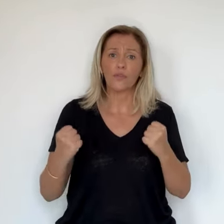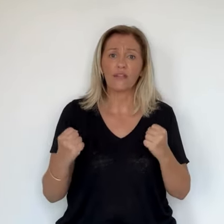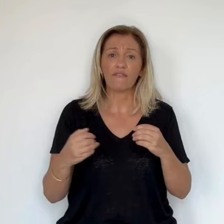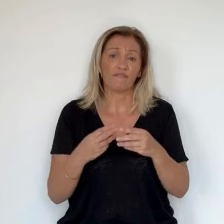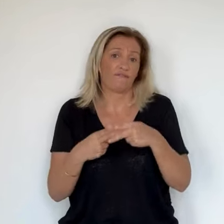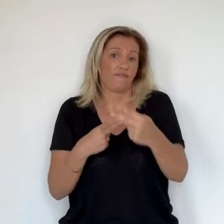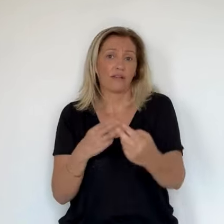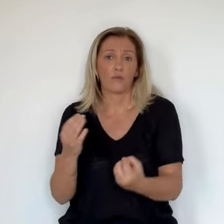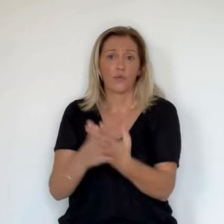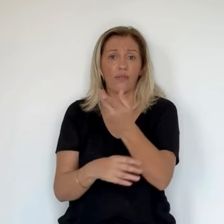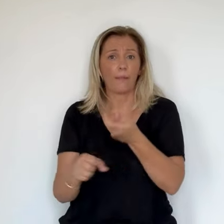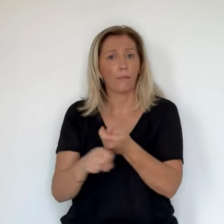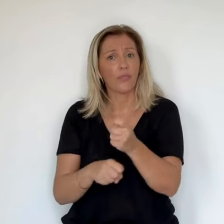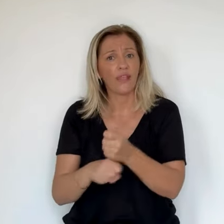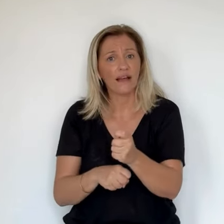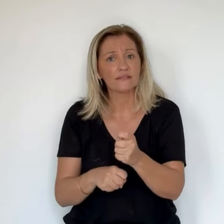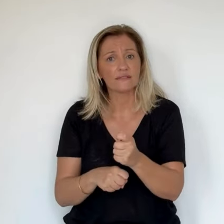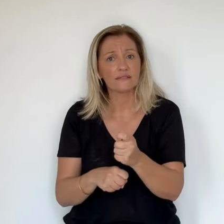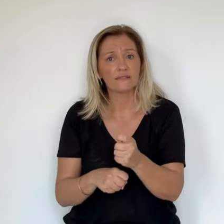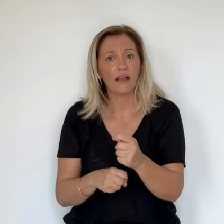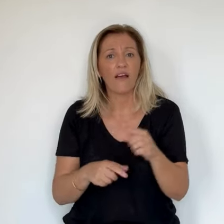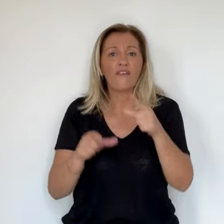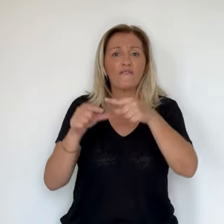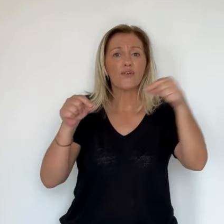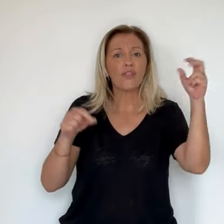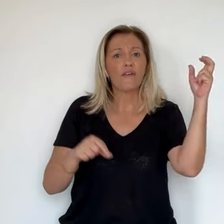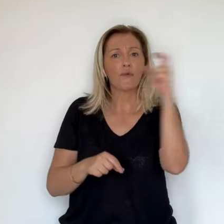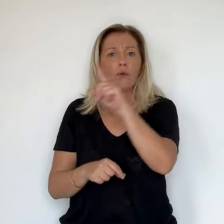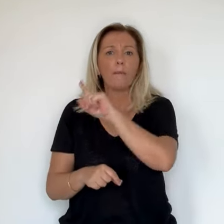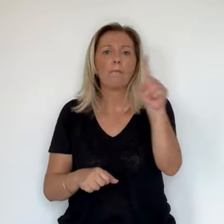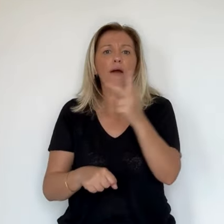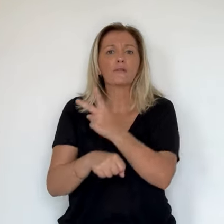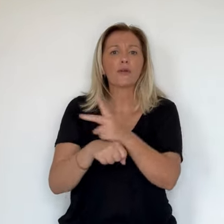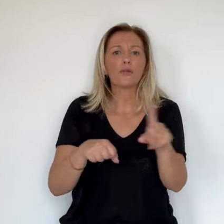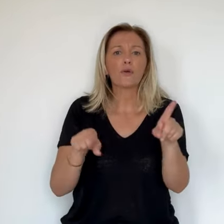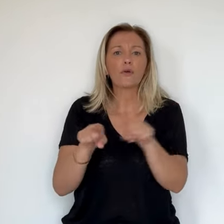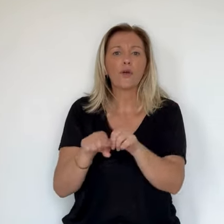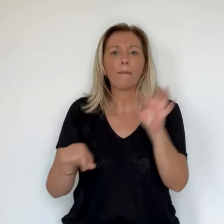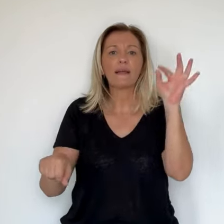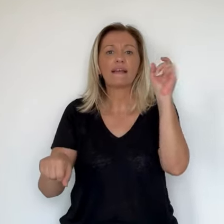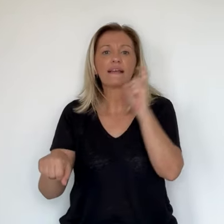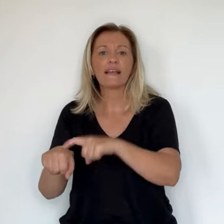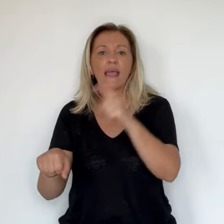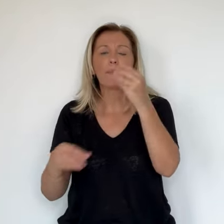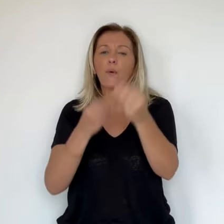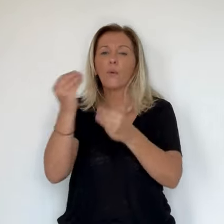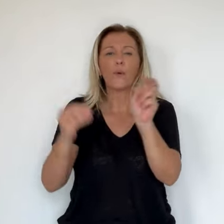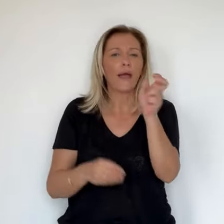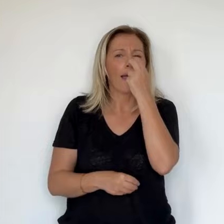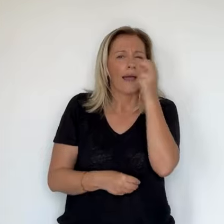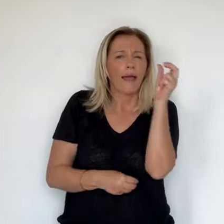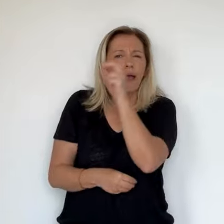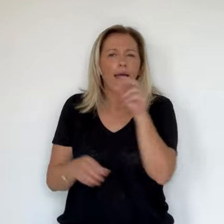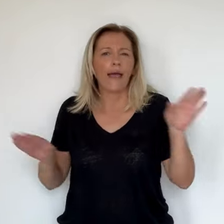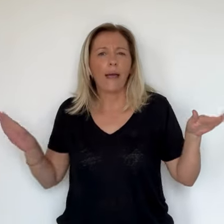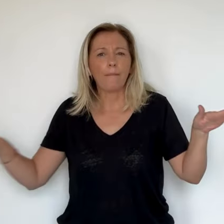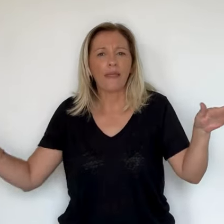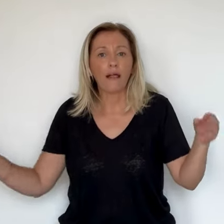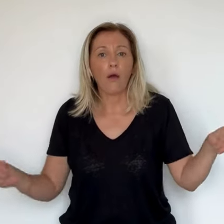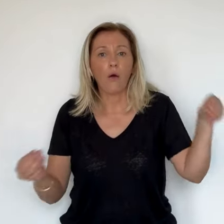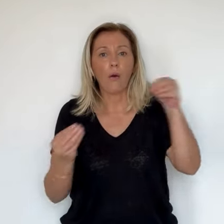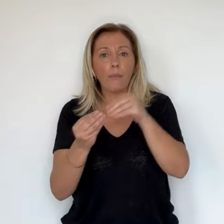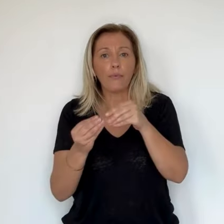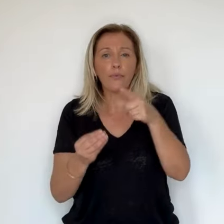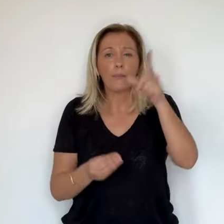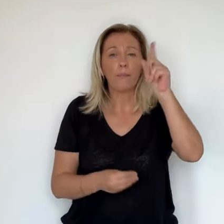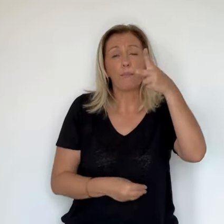pouvoir tenir le coup face à cette nouvelle menace. Le venin du frelon asiatique n'est pas plus toxique que celui d'une guêpe ou